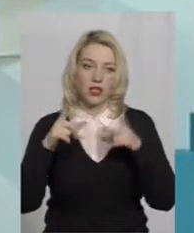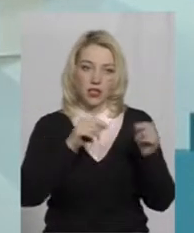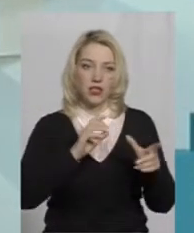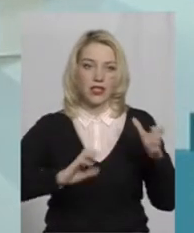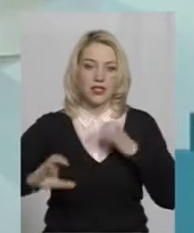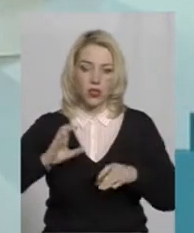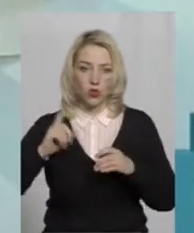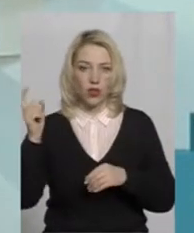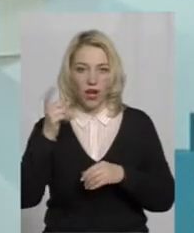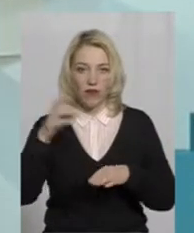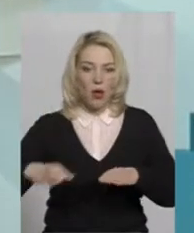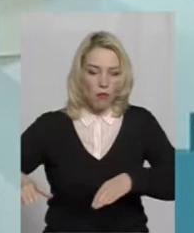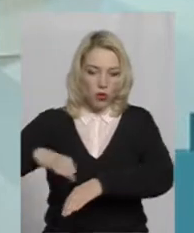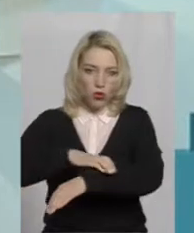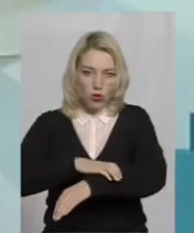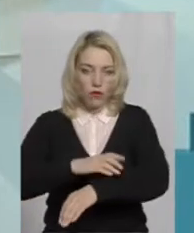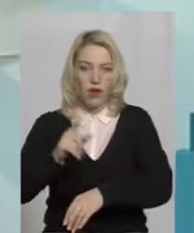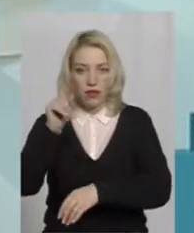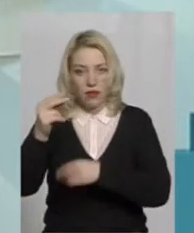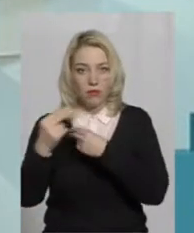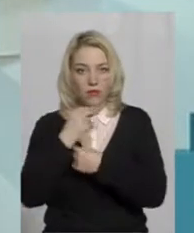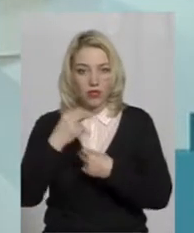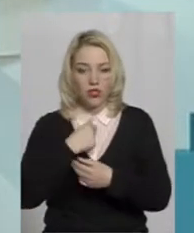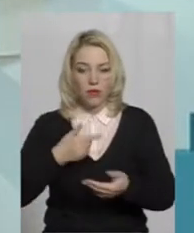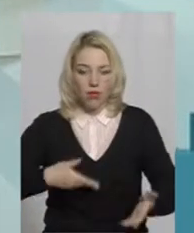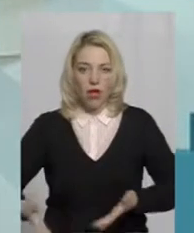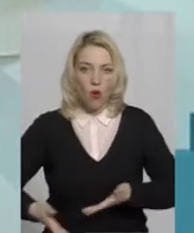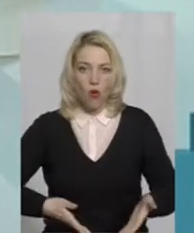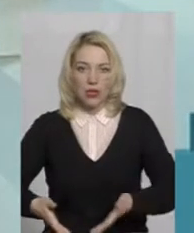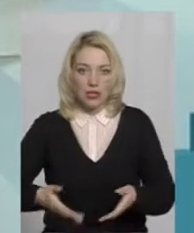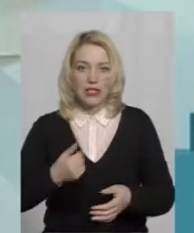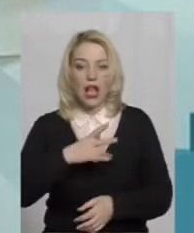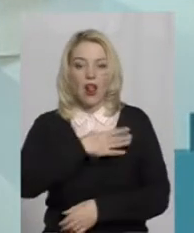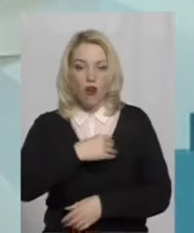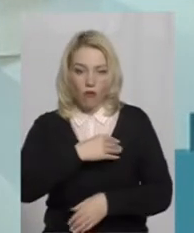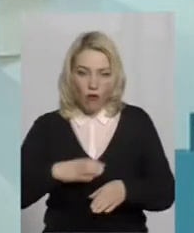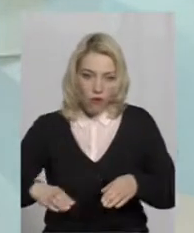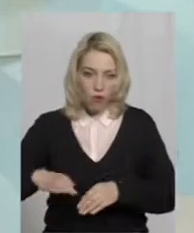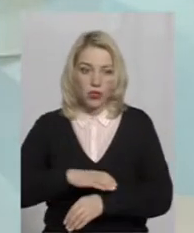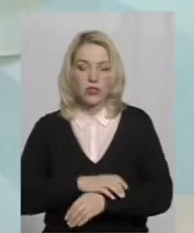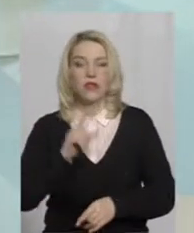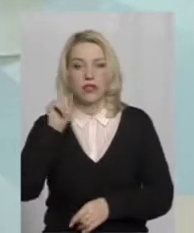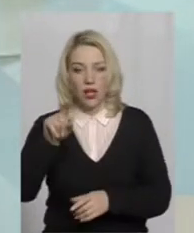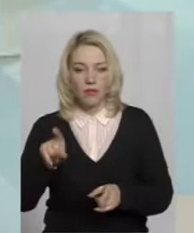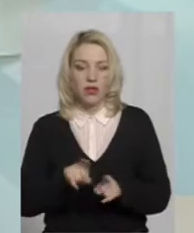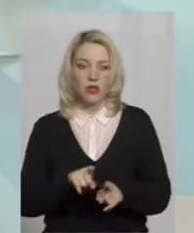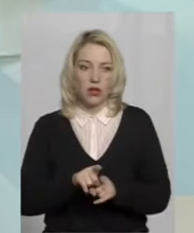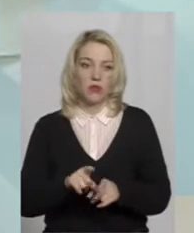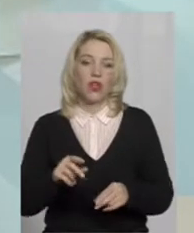Харків, там мене протезували, і там вчили ходити, і в Львові протезувався, там вчили ходити. І в кінці-кінці все-таки змушений був